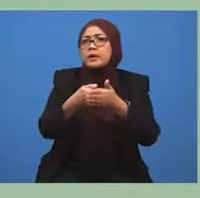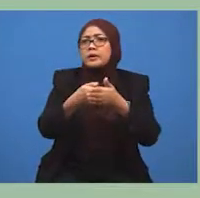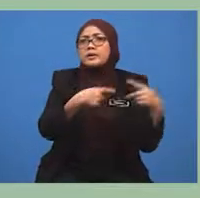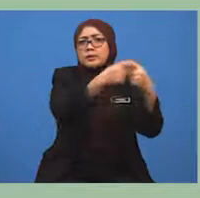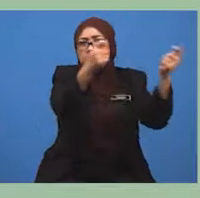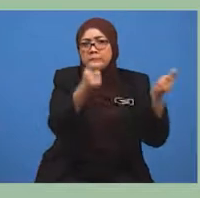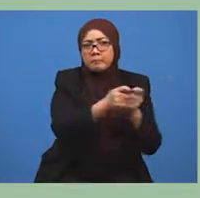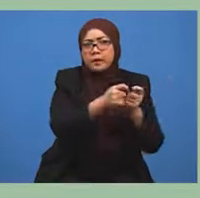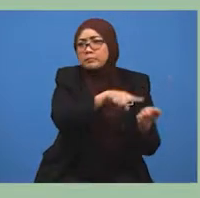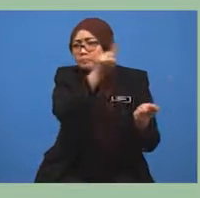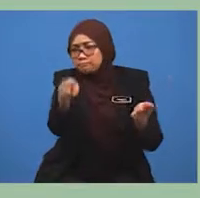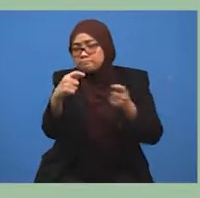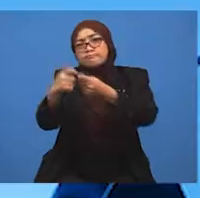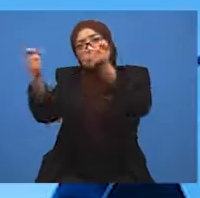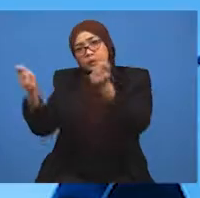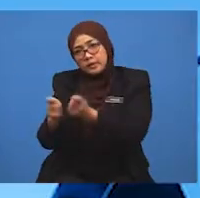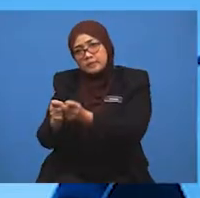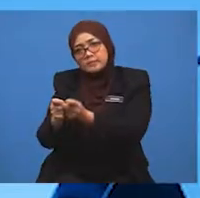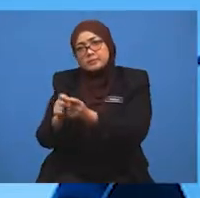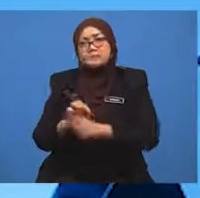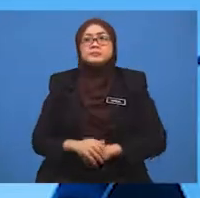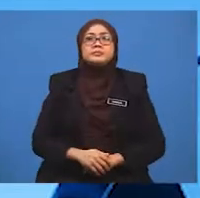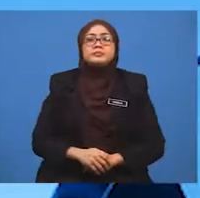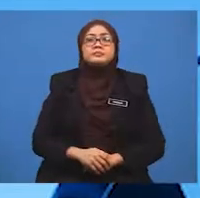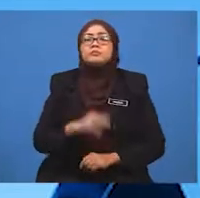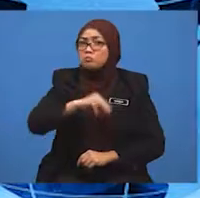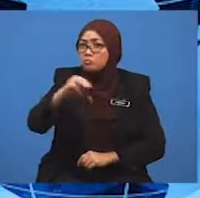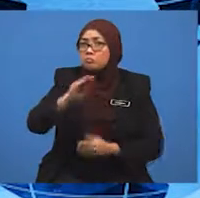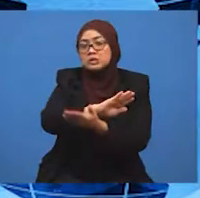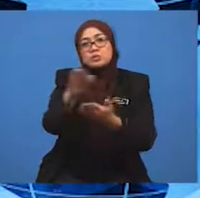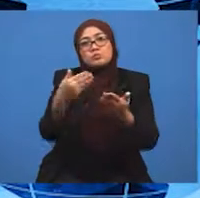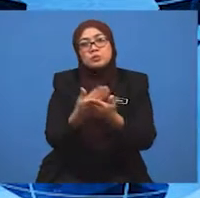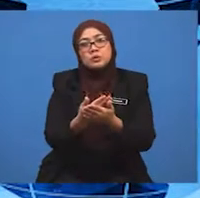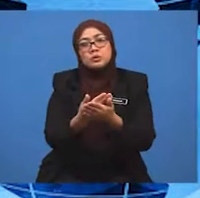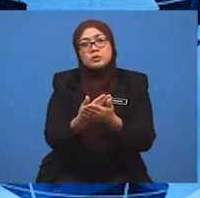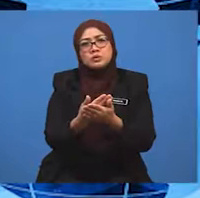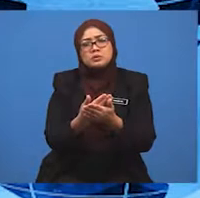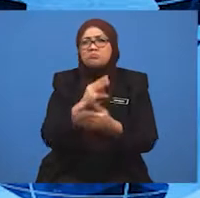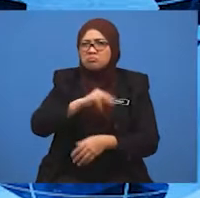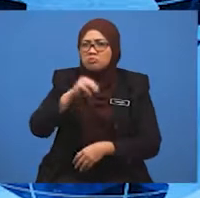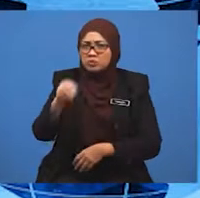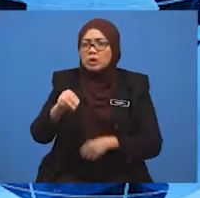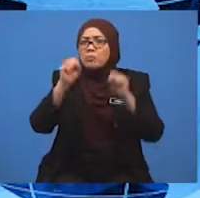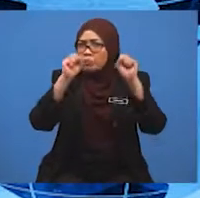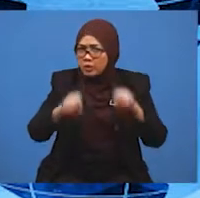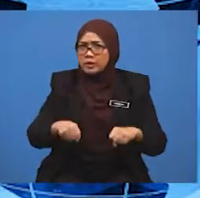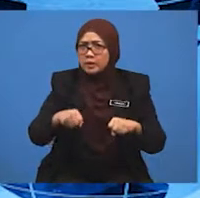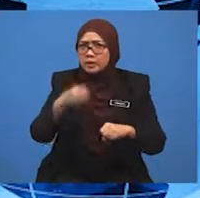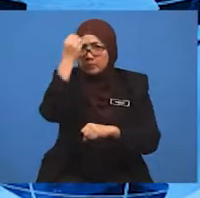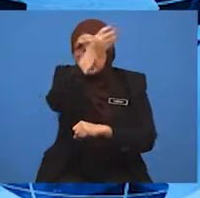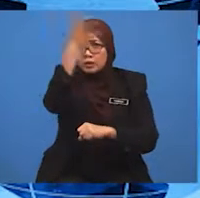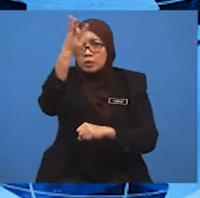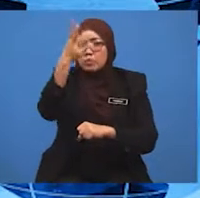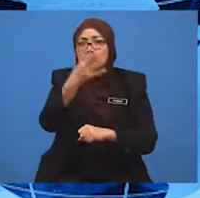lokasi yang lain. Murid-murid yang disayangi, bolehkah murid-murid menamakan